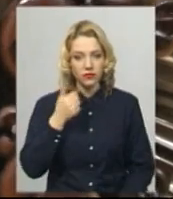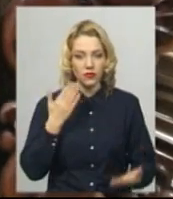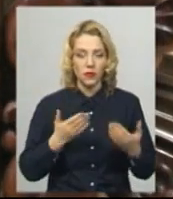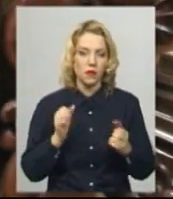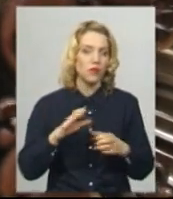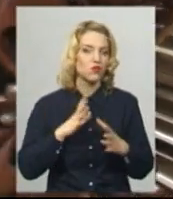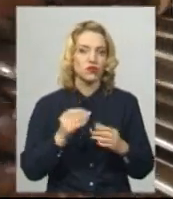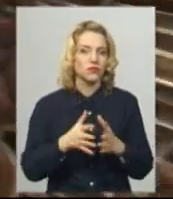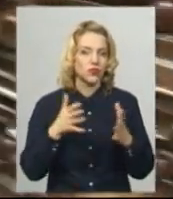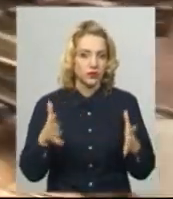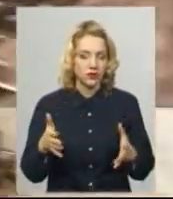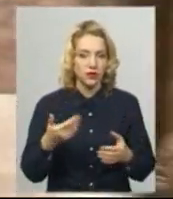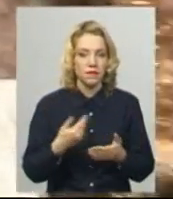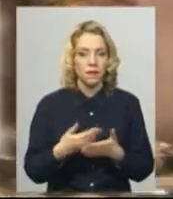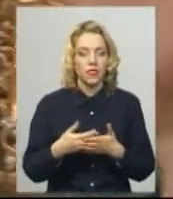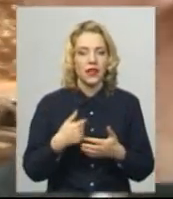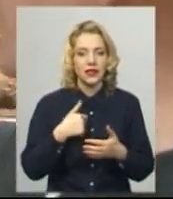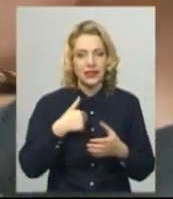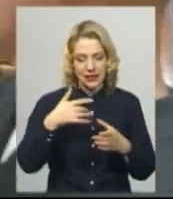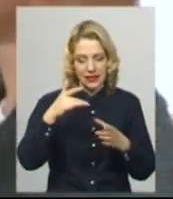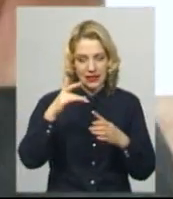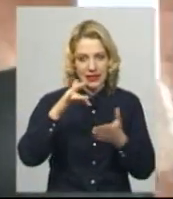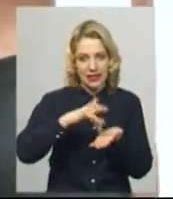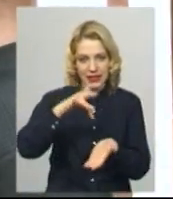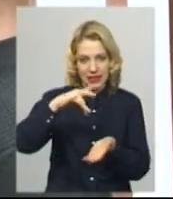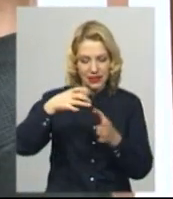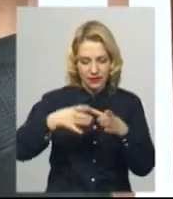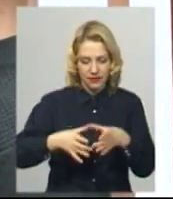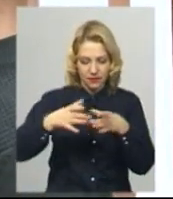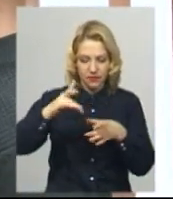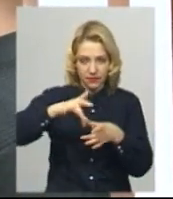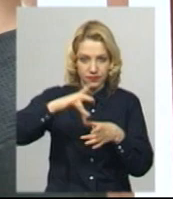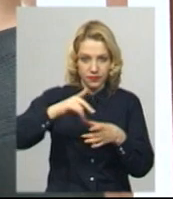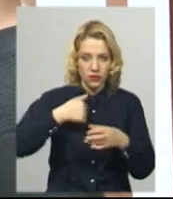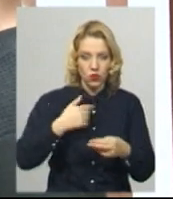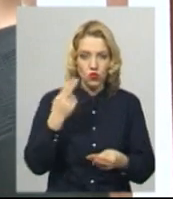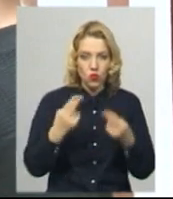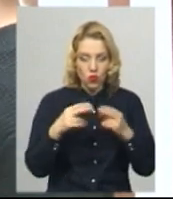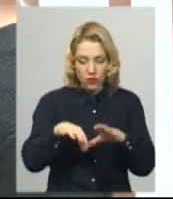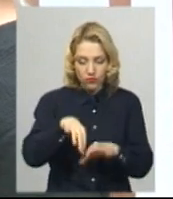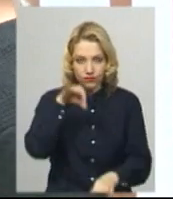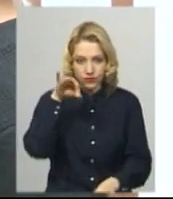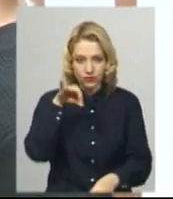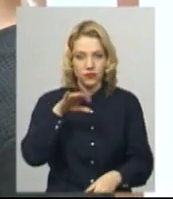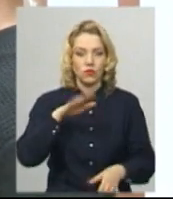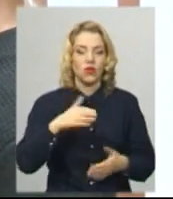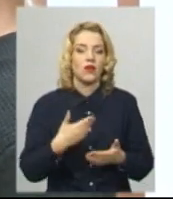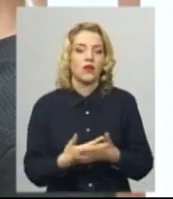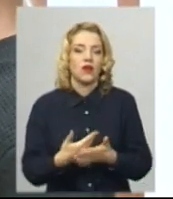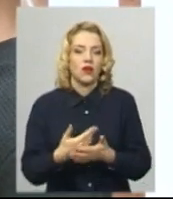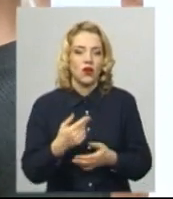більше, я вибираю середину, тобто я вибираю кольор. Так само горіх.